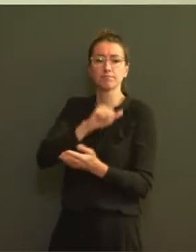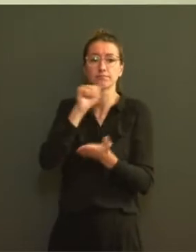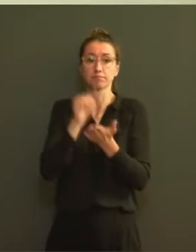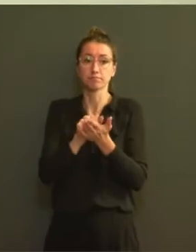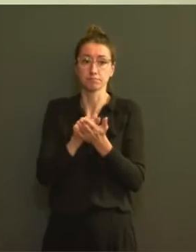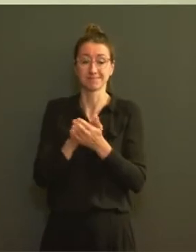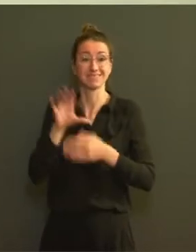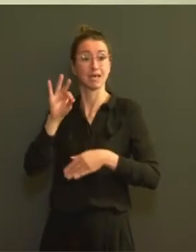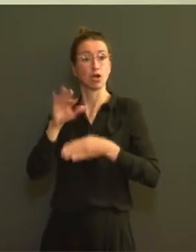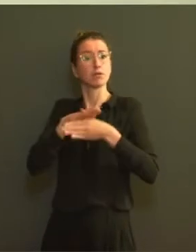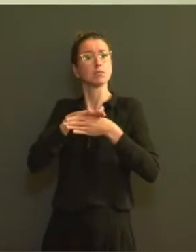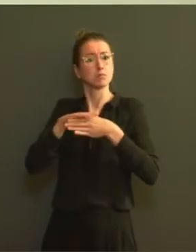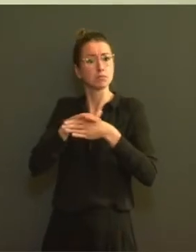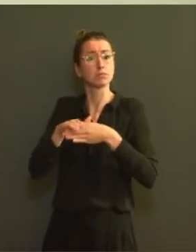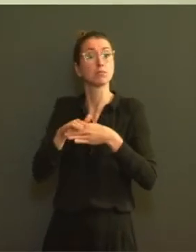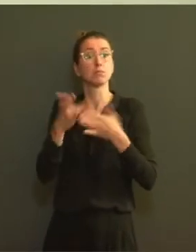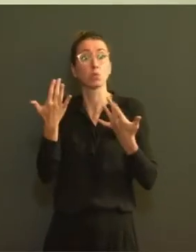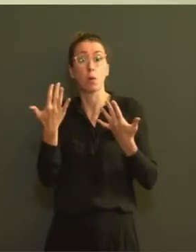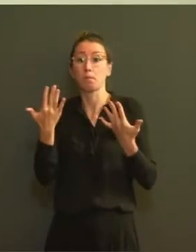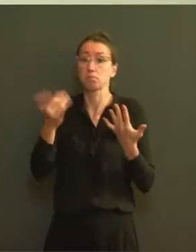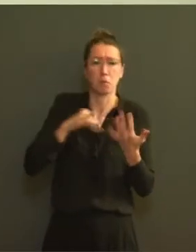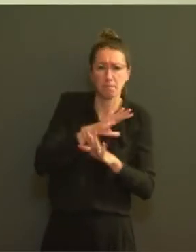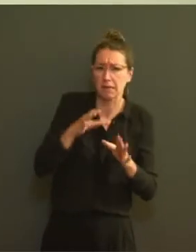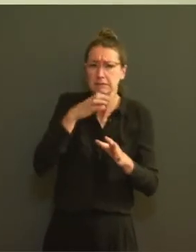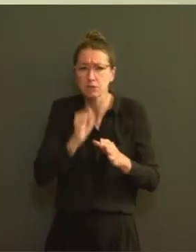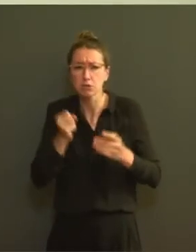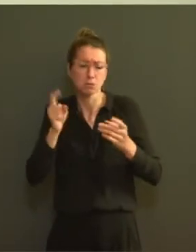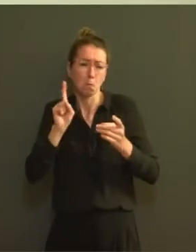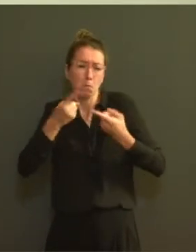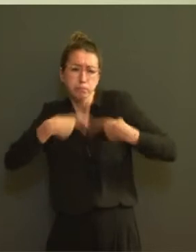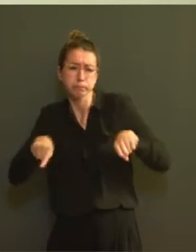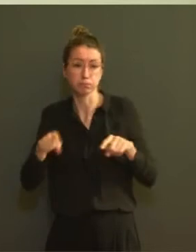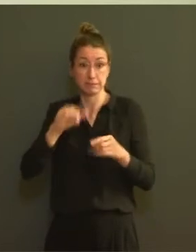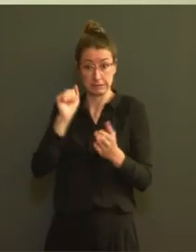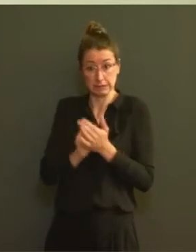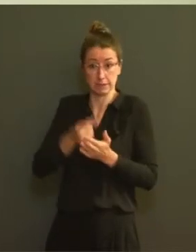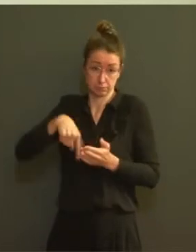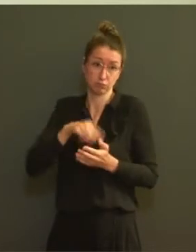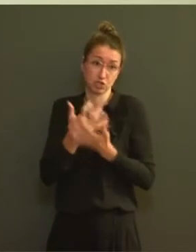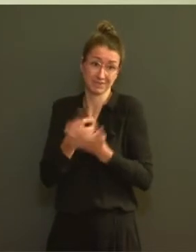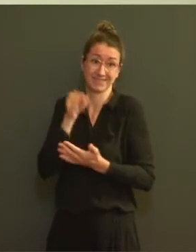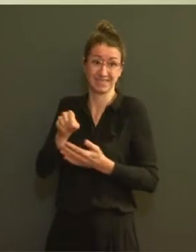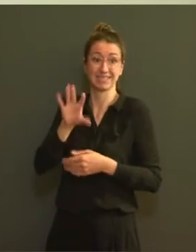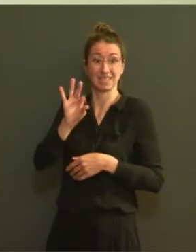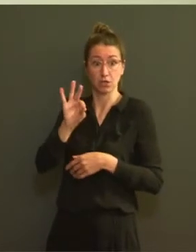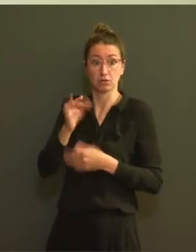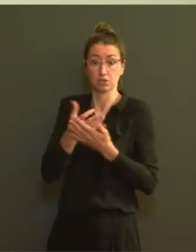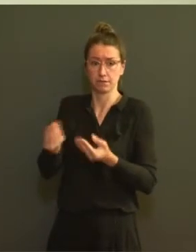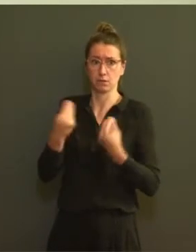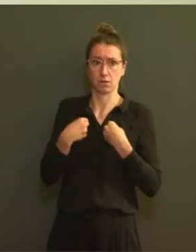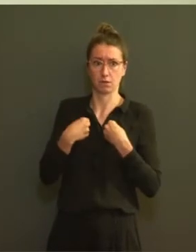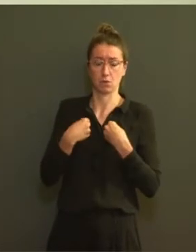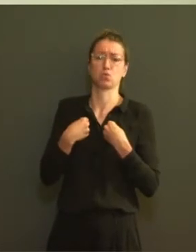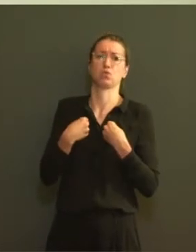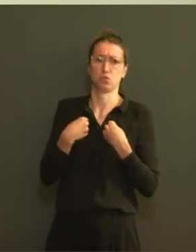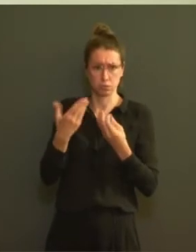devient sérieuse et s'aggrave. Alors il faut se dire que le masque des 15 seuls des outils utilisés